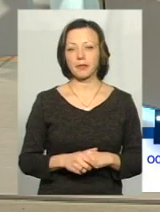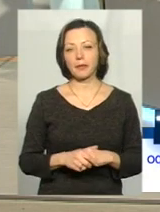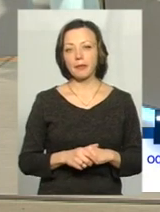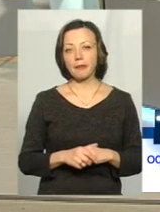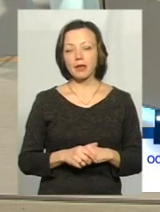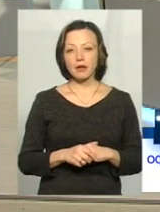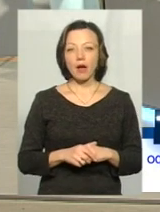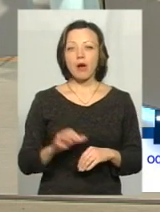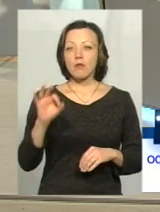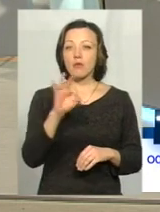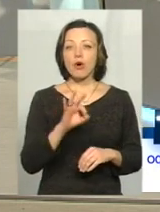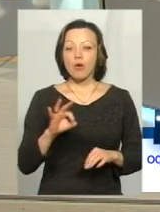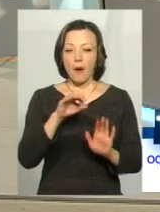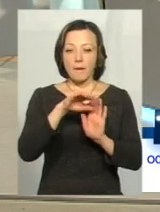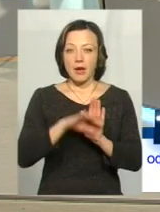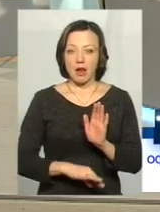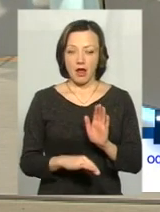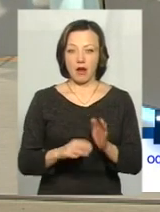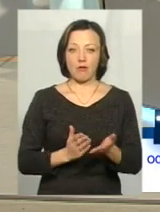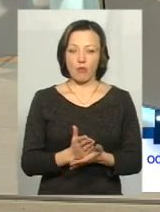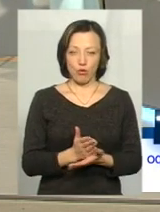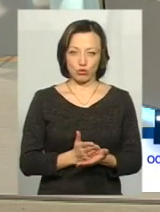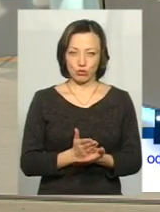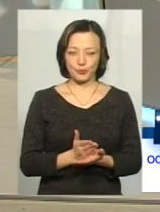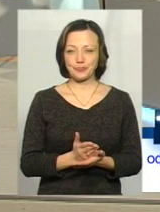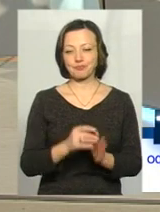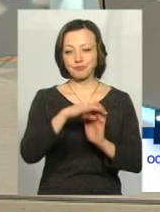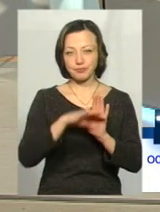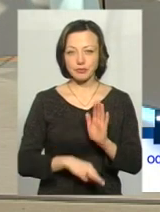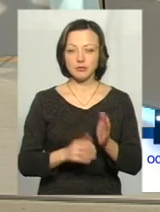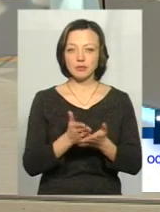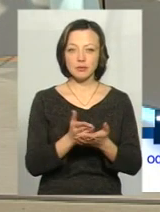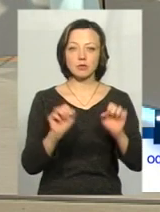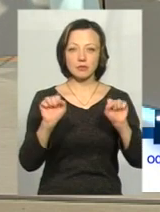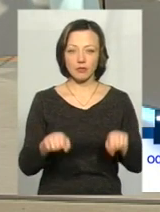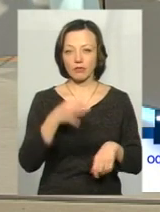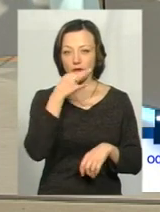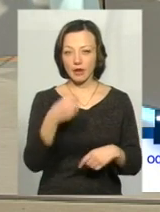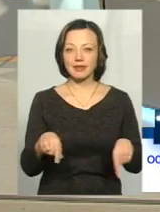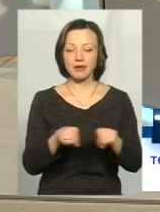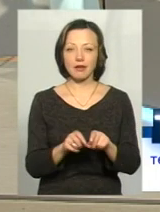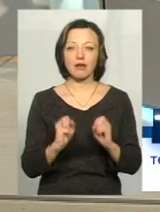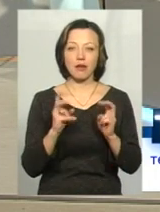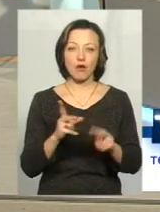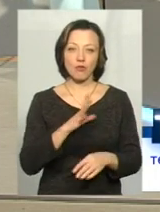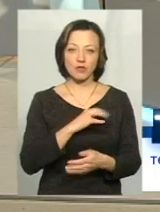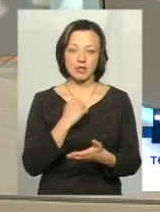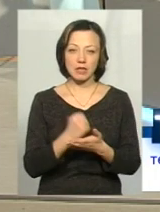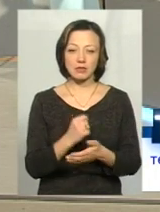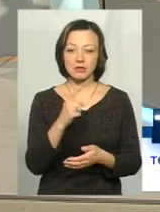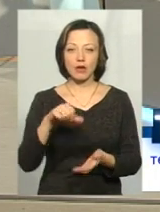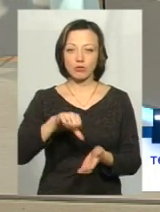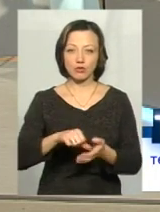З приводу переліку послуг. Перелік послуг, можна сказати, що він такий, як був, закріпний за